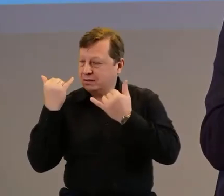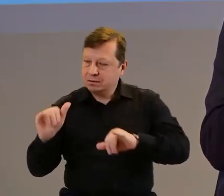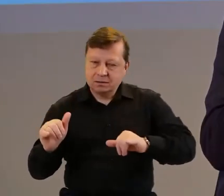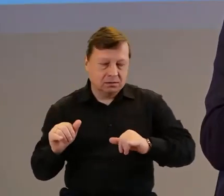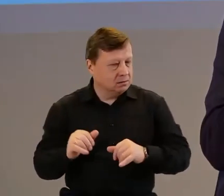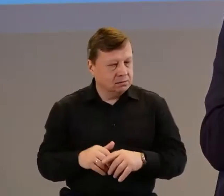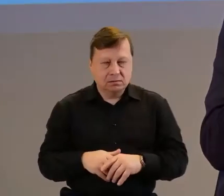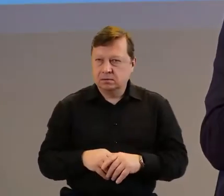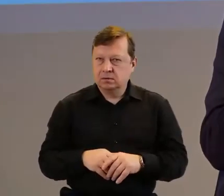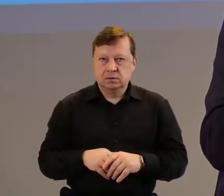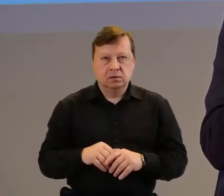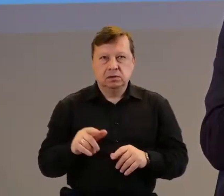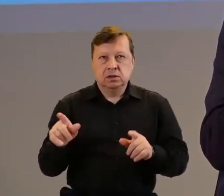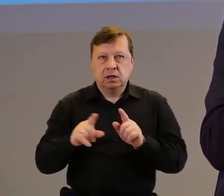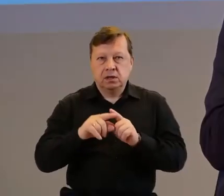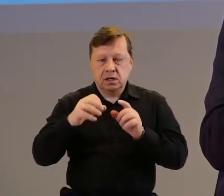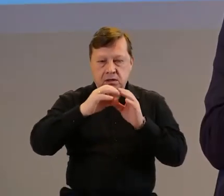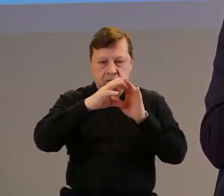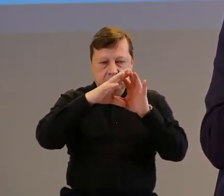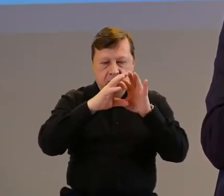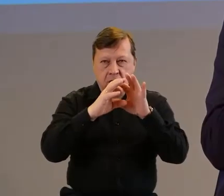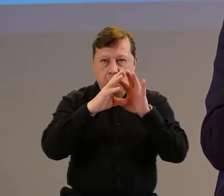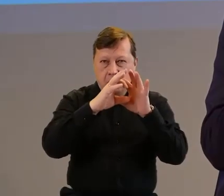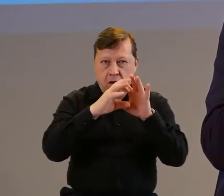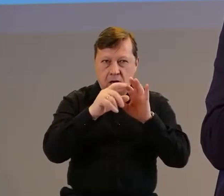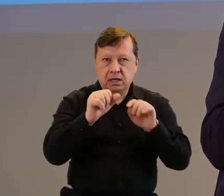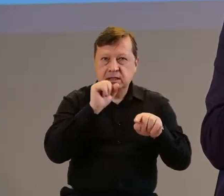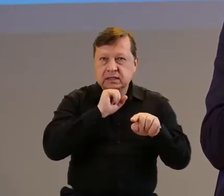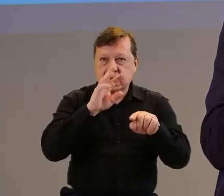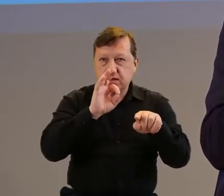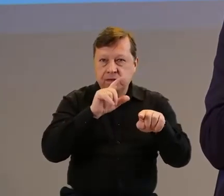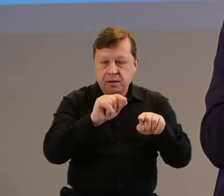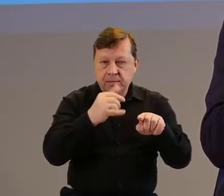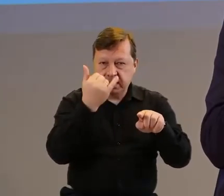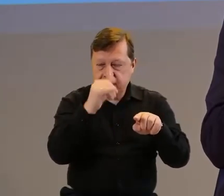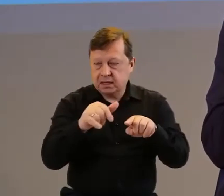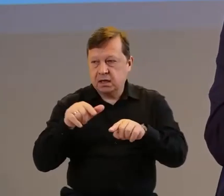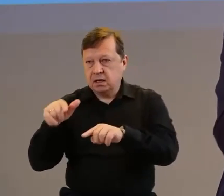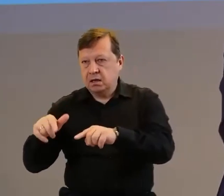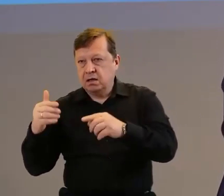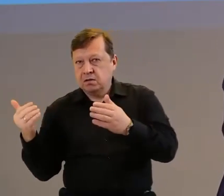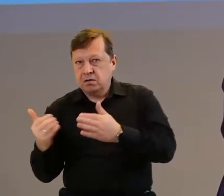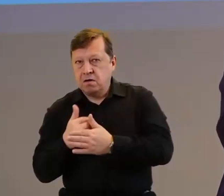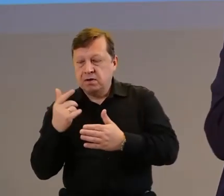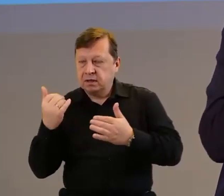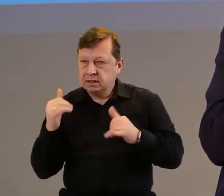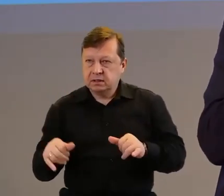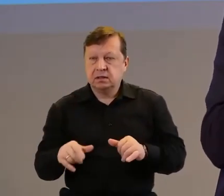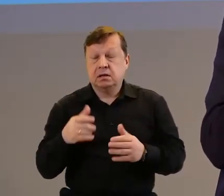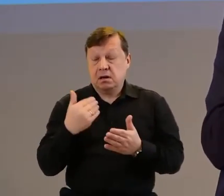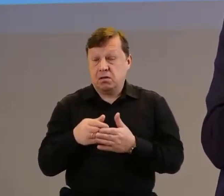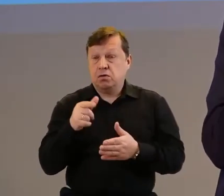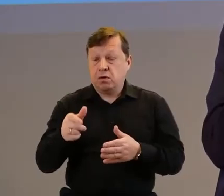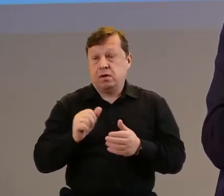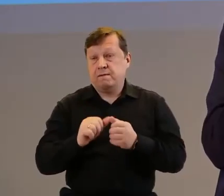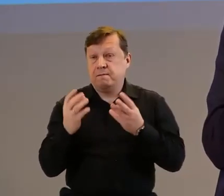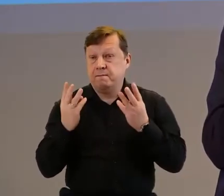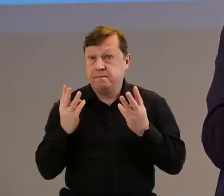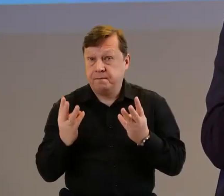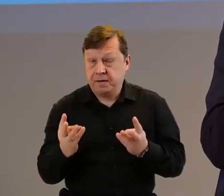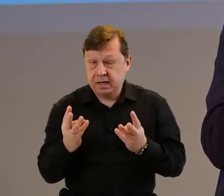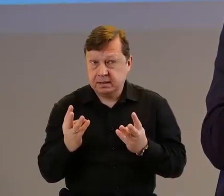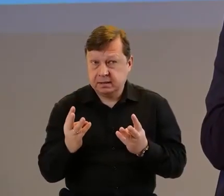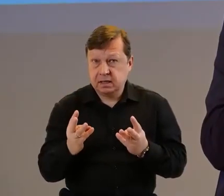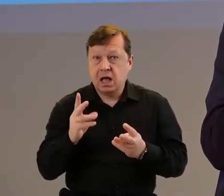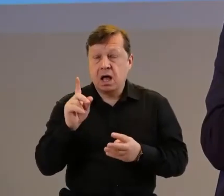jest ogniskowa ustawiona niż w aparatach tego starego typu. W związku z tym jakby ta dbałość o szczegóły jest ważna, natomiast to